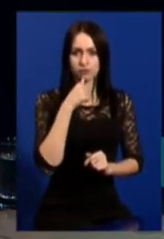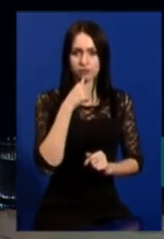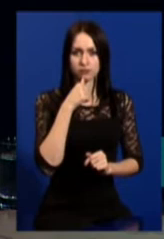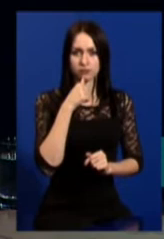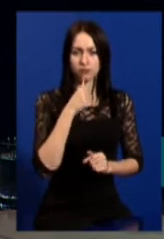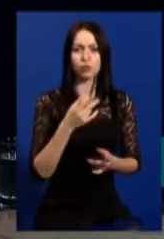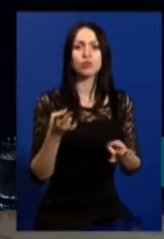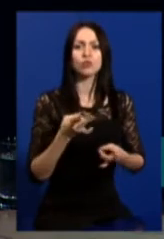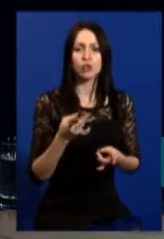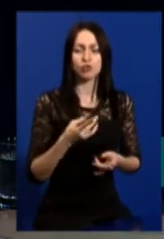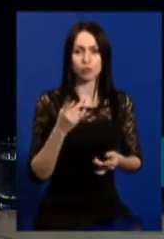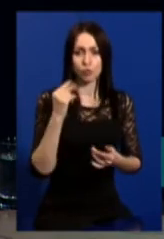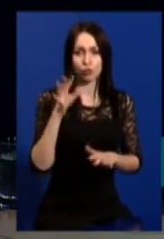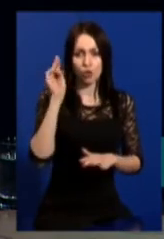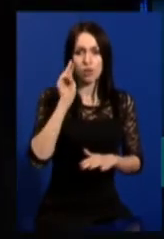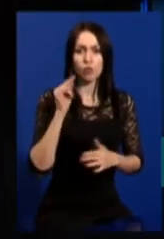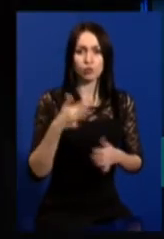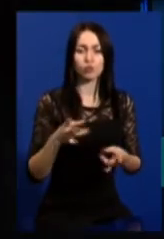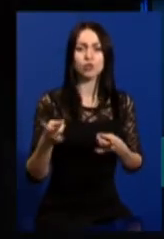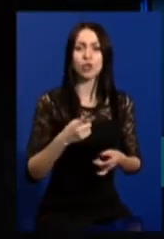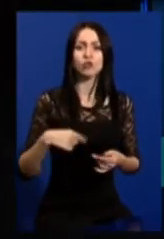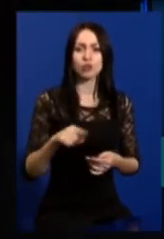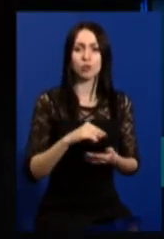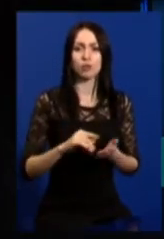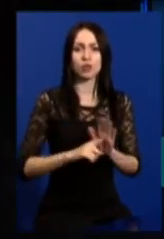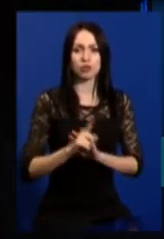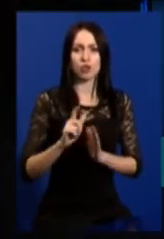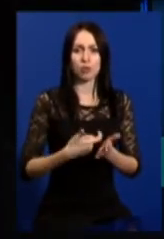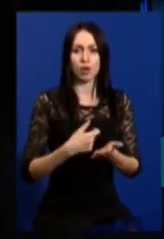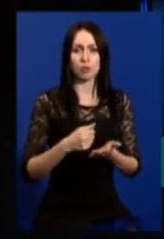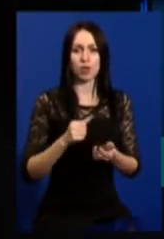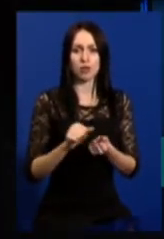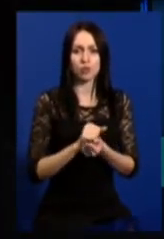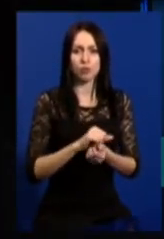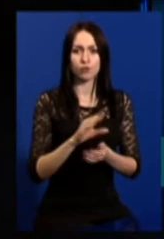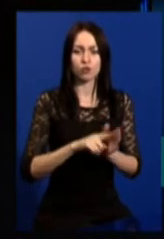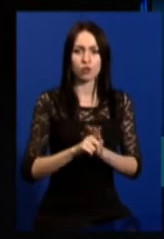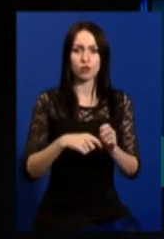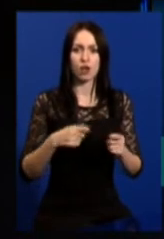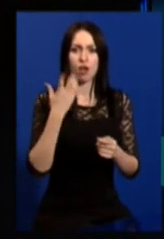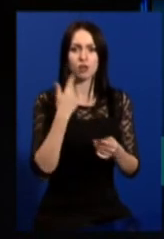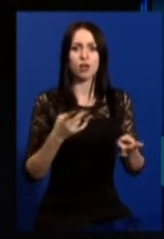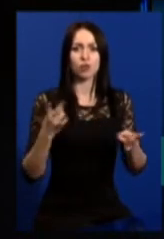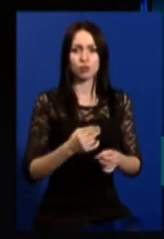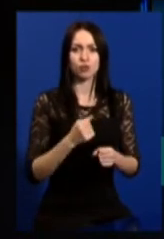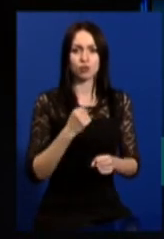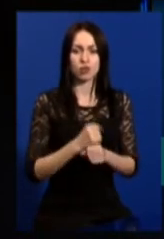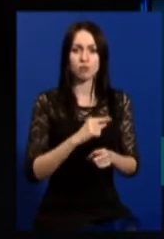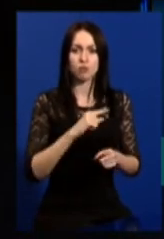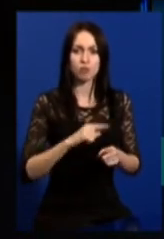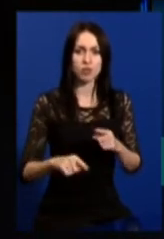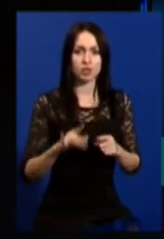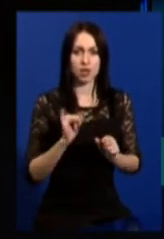Ну, навіщо ми почали бюрократаризувати процеси, коли треба діяти швидко,